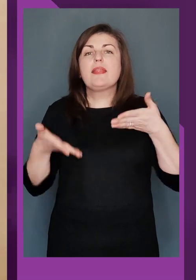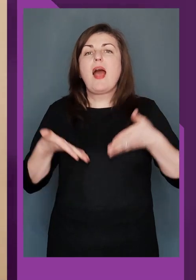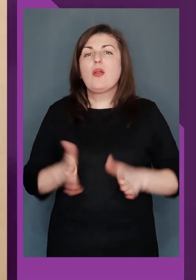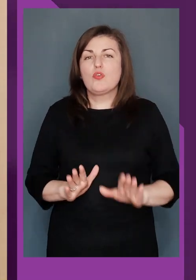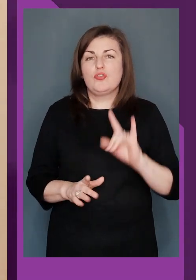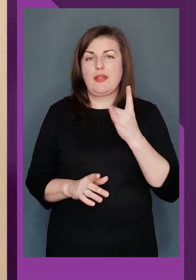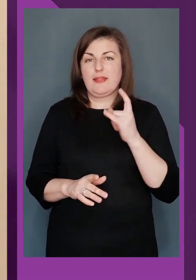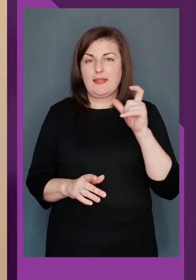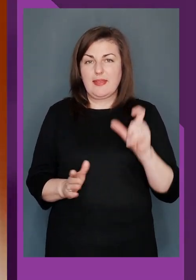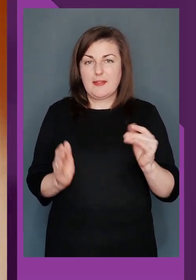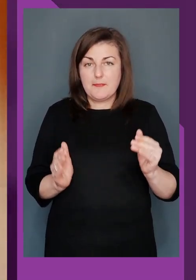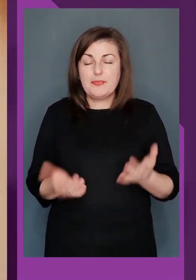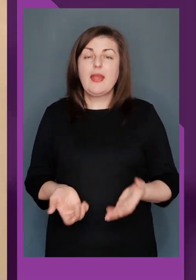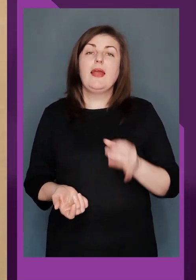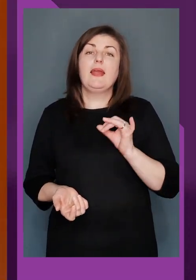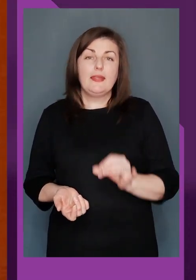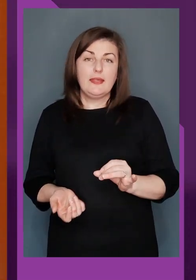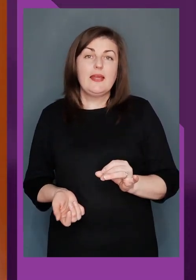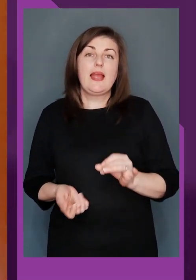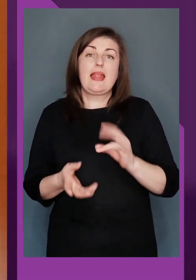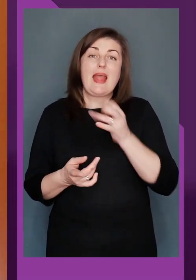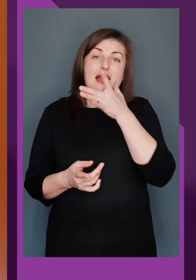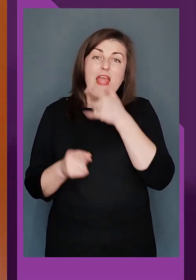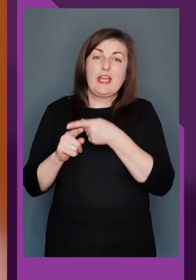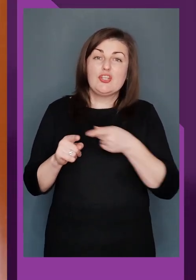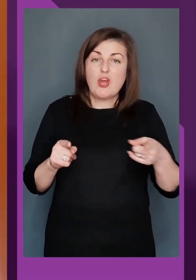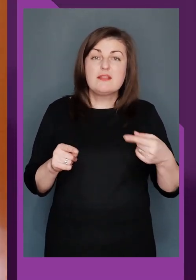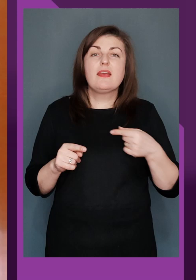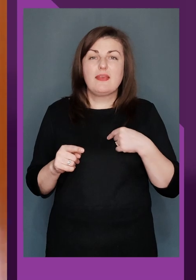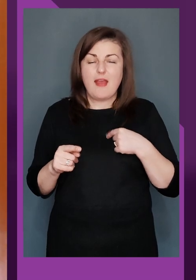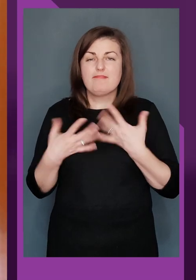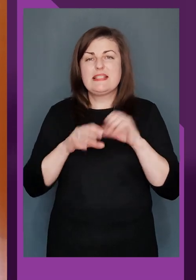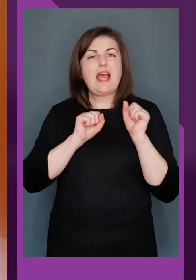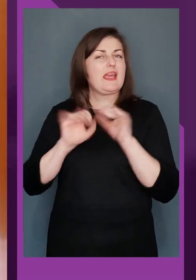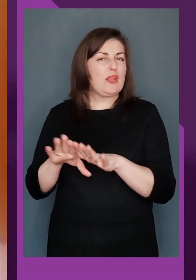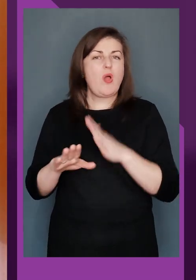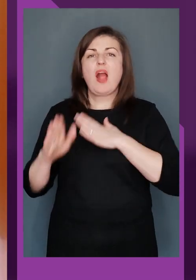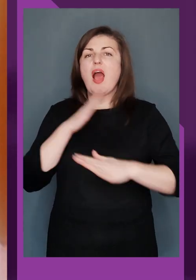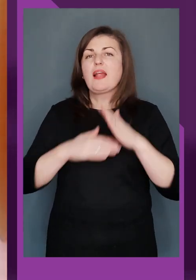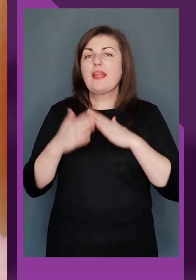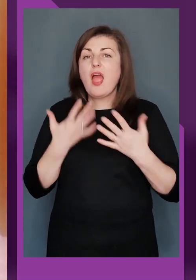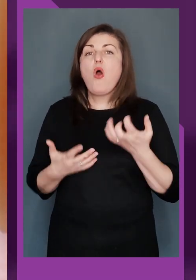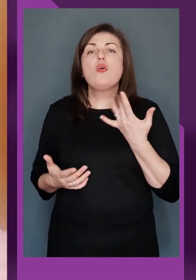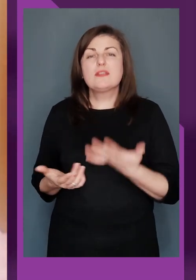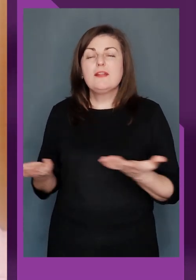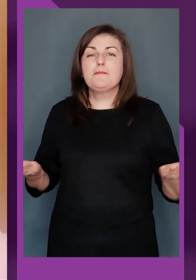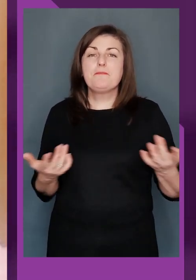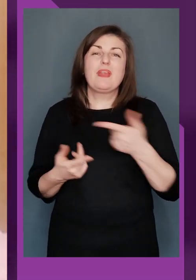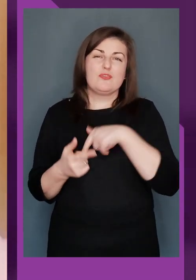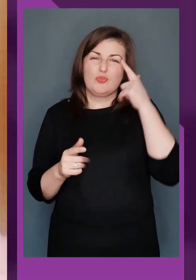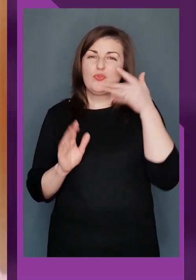до народження дитини. І на деякий час я закинула карате, оскільки